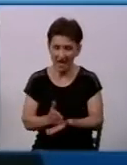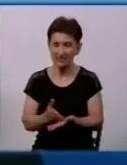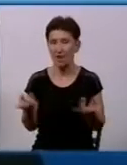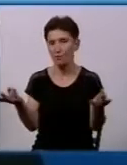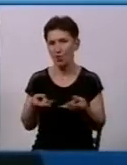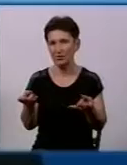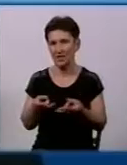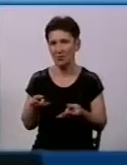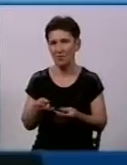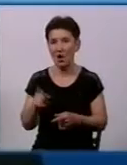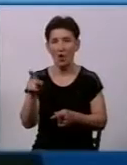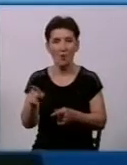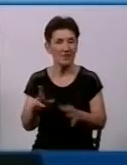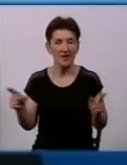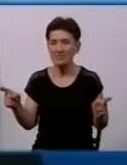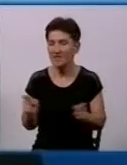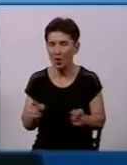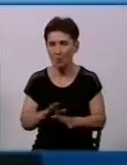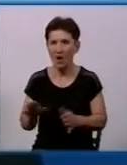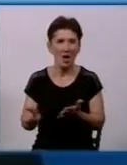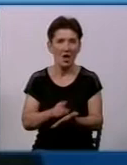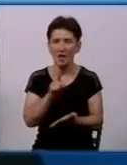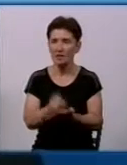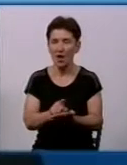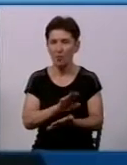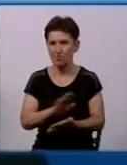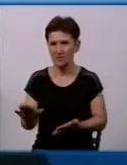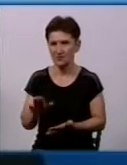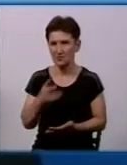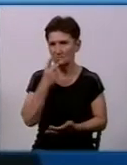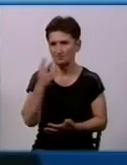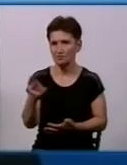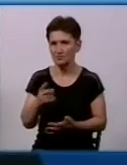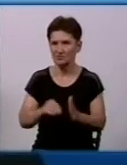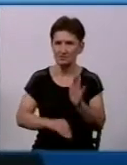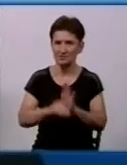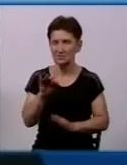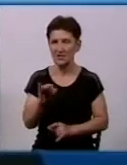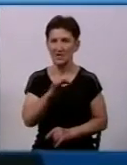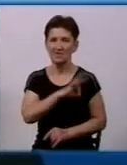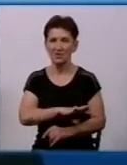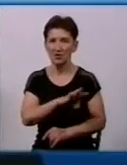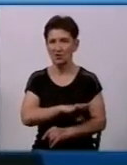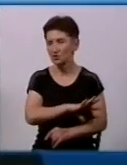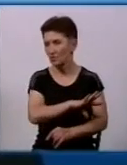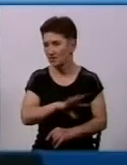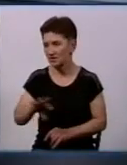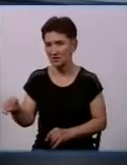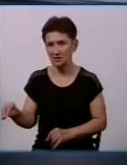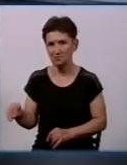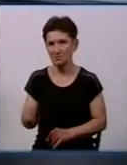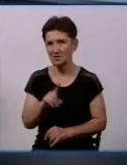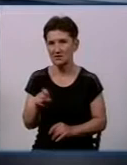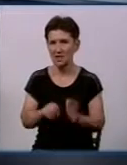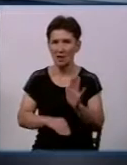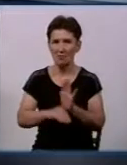Вони в цьому не обмежені, тобто не обов'язково потрібно об'явити підвищений номер виклику і використовувати всю техніку за підвищеним